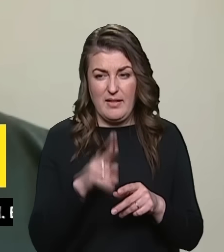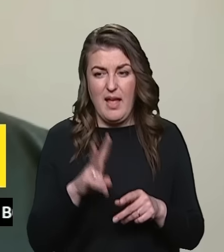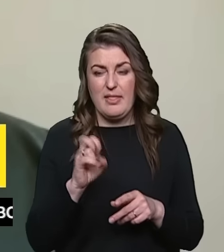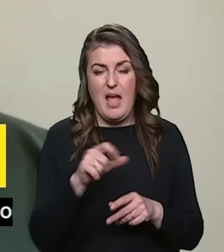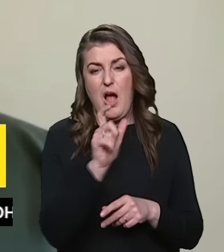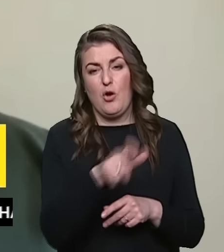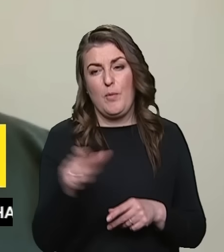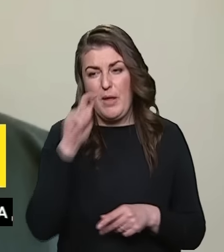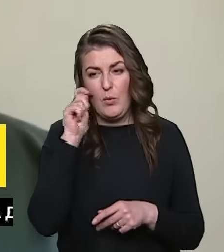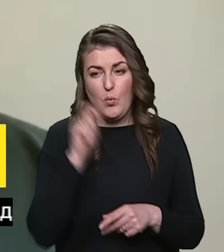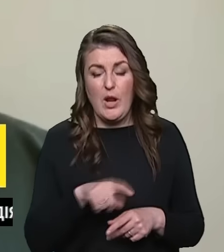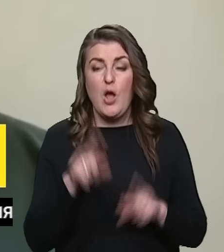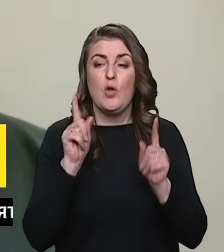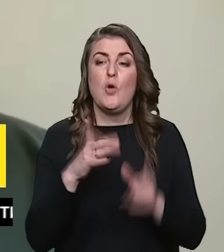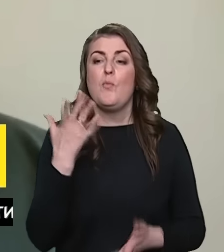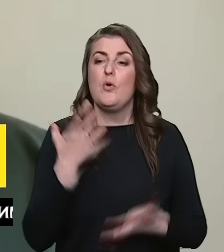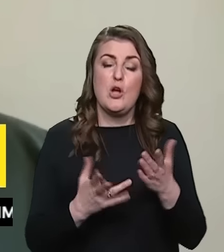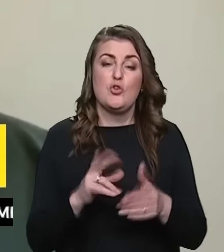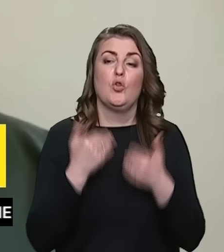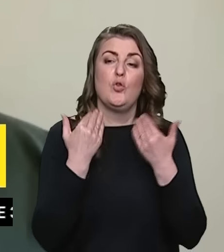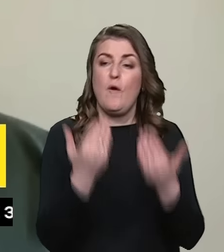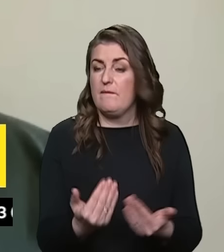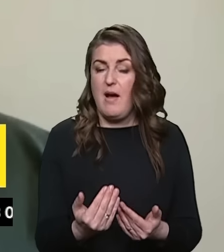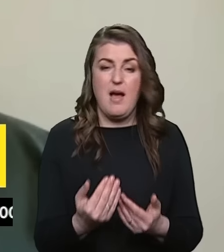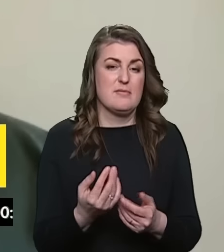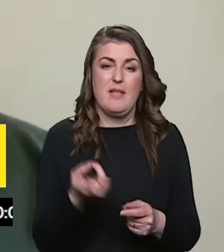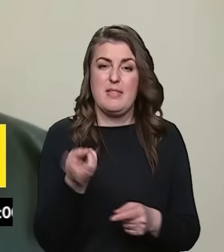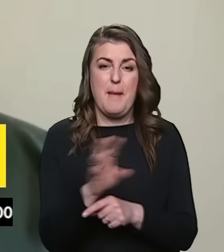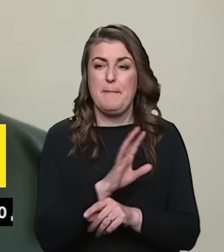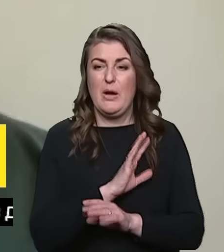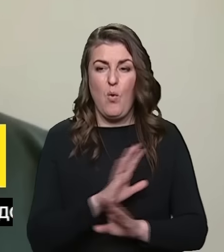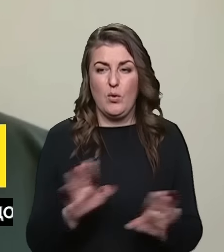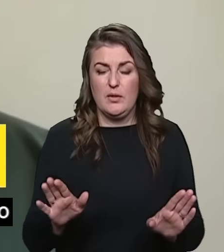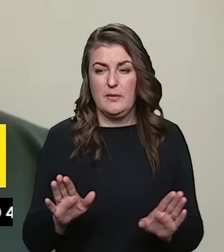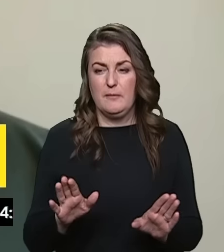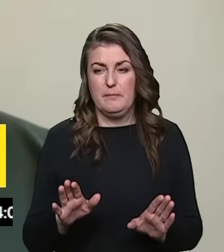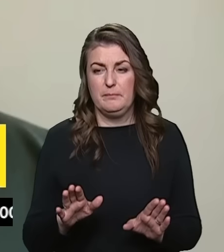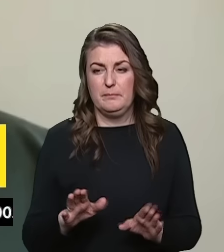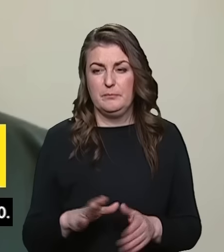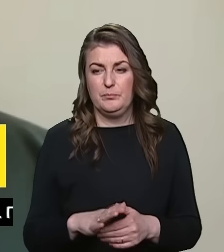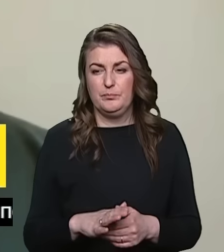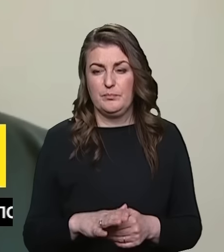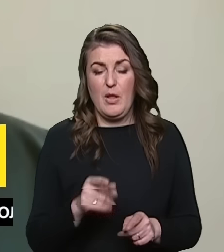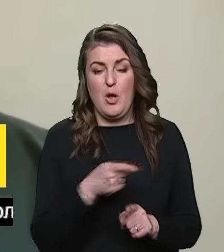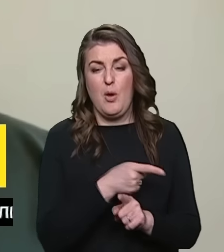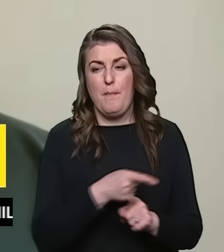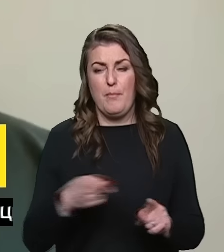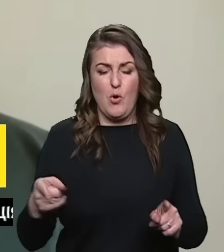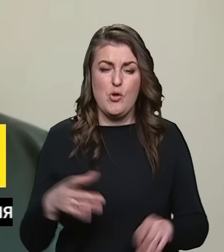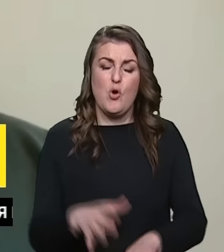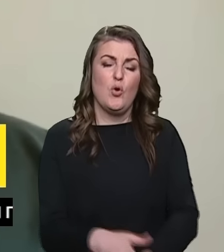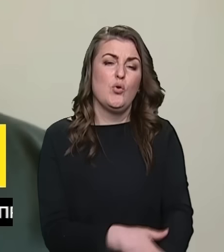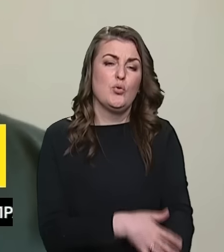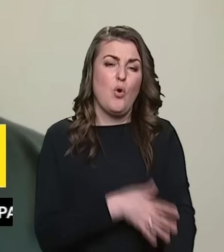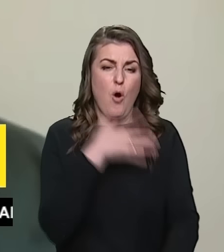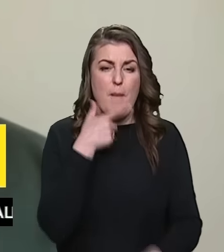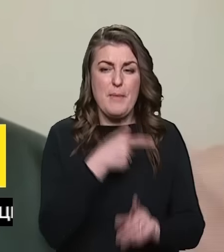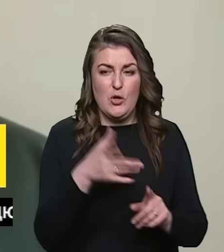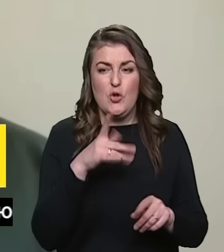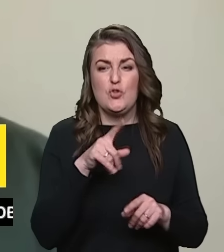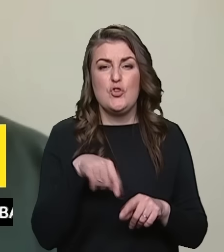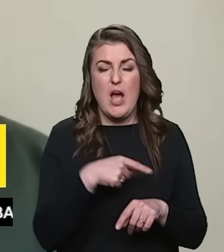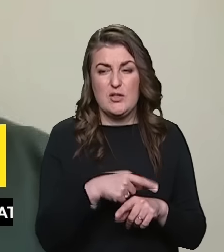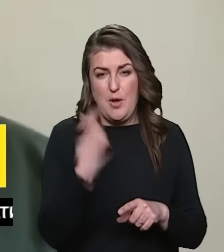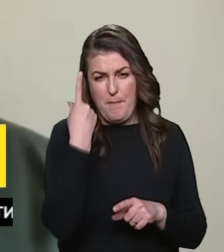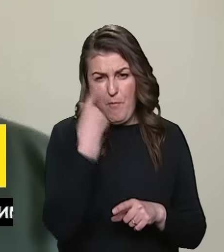громадян країни. Тому, якщо до вас не приходить протягом довгого періоду